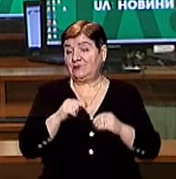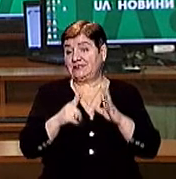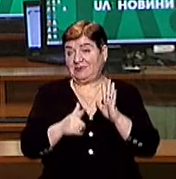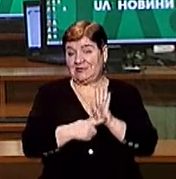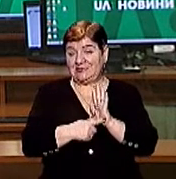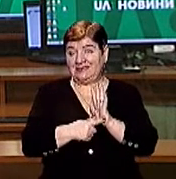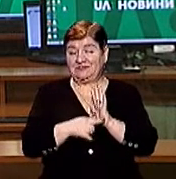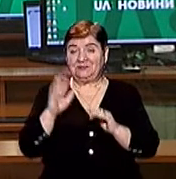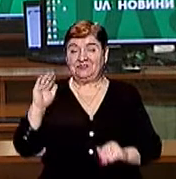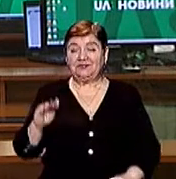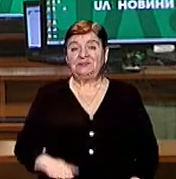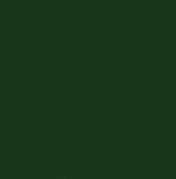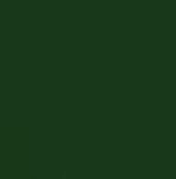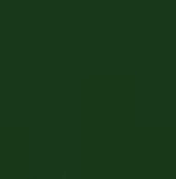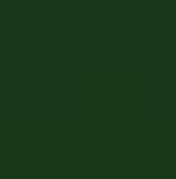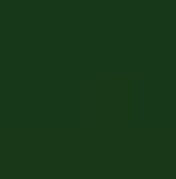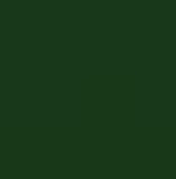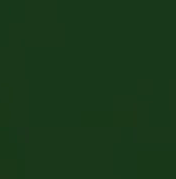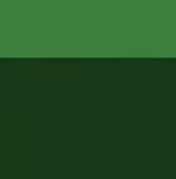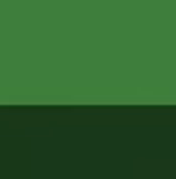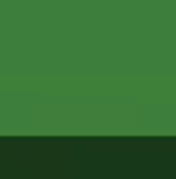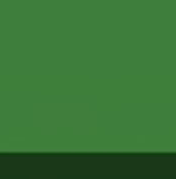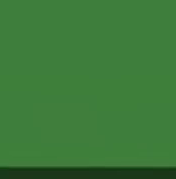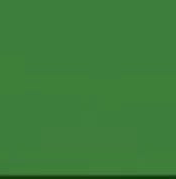-й Дякую